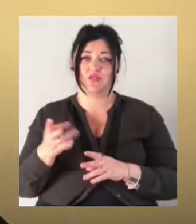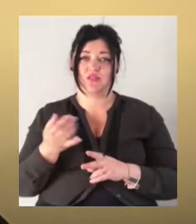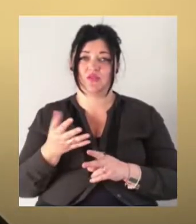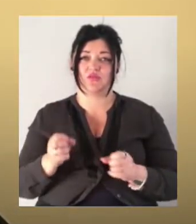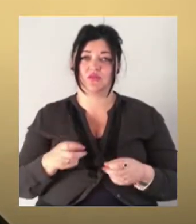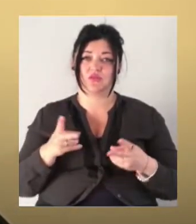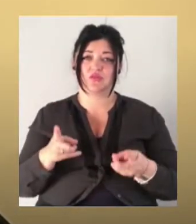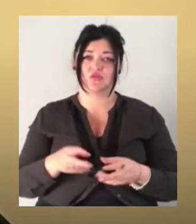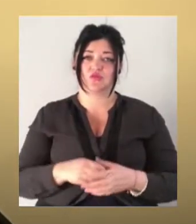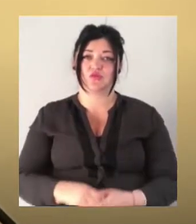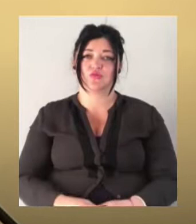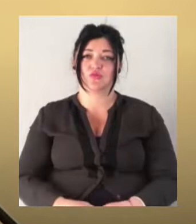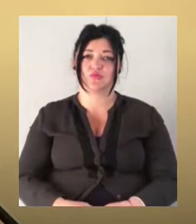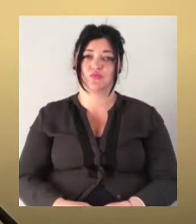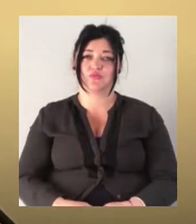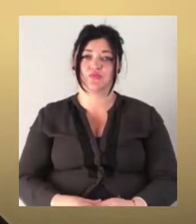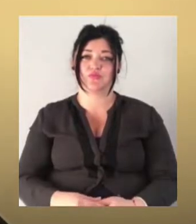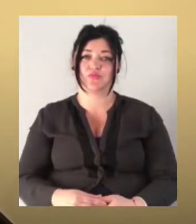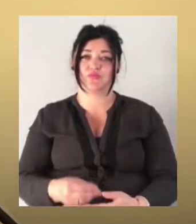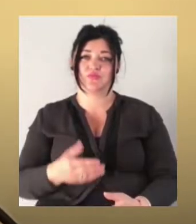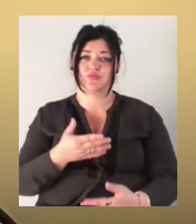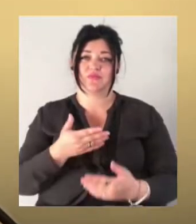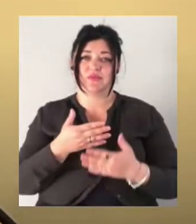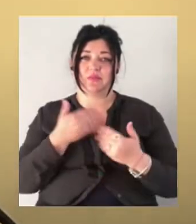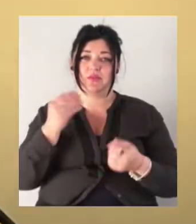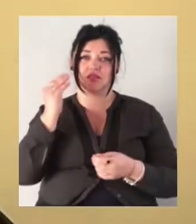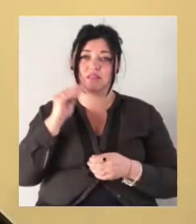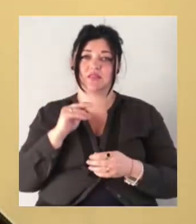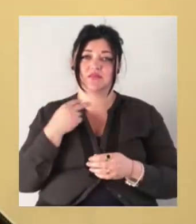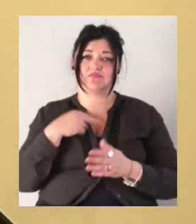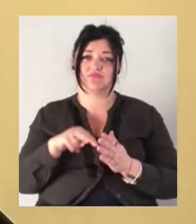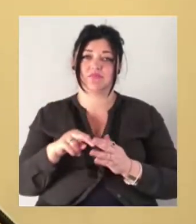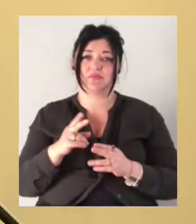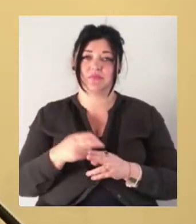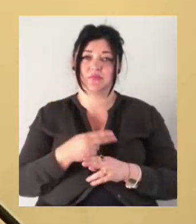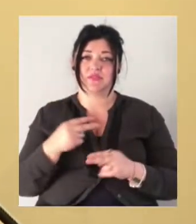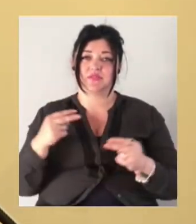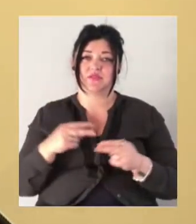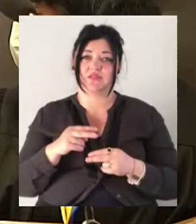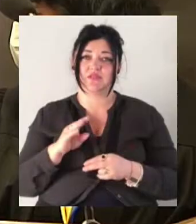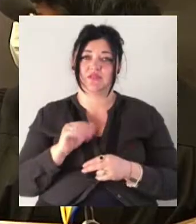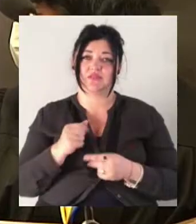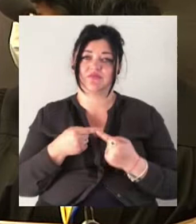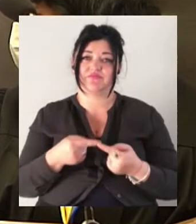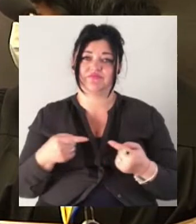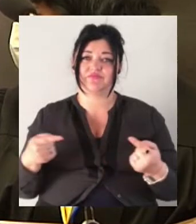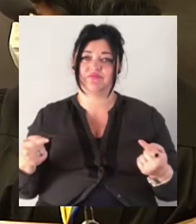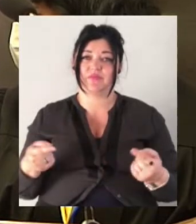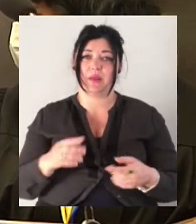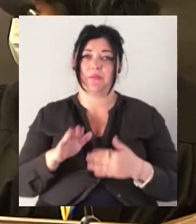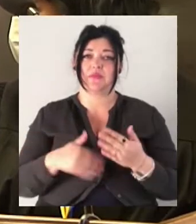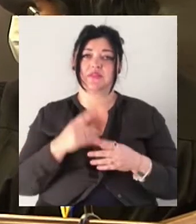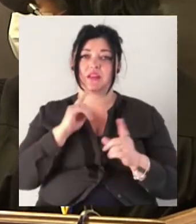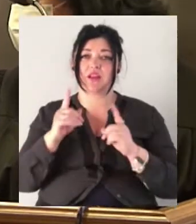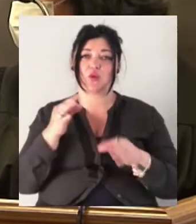яка сидить напроти нас 20 місяців підряд, говорить одні і ті ж слова і при цьому ні единого аргументу не предоставляє. Після наради суддя